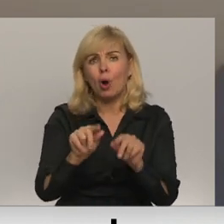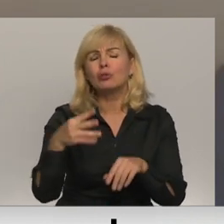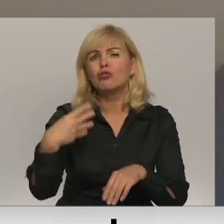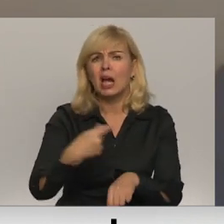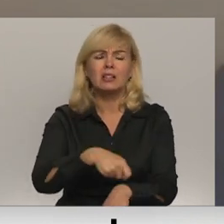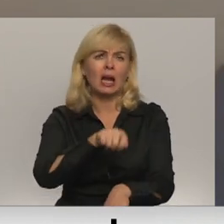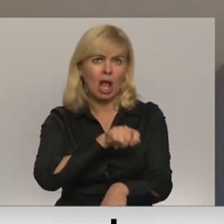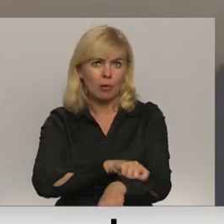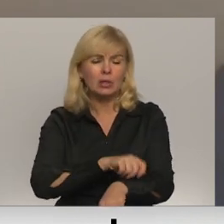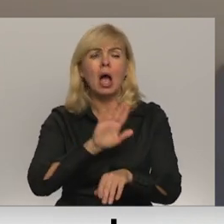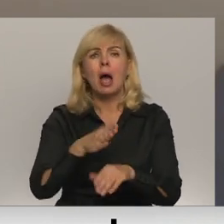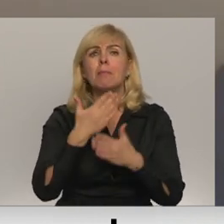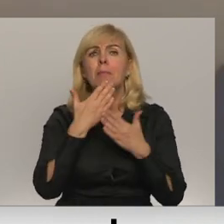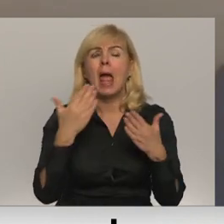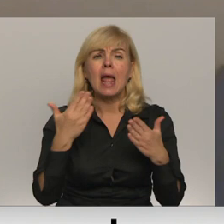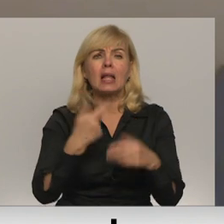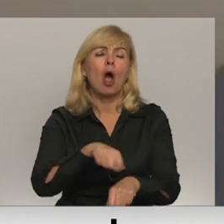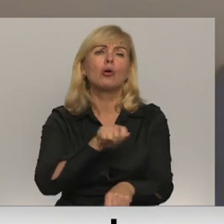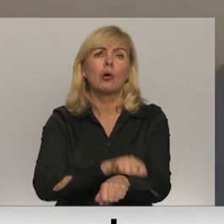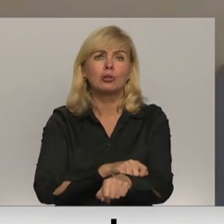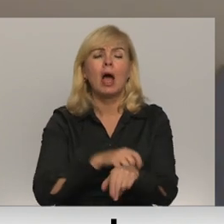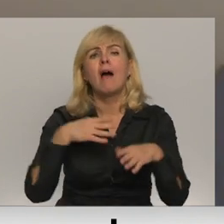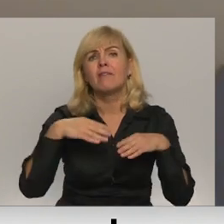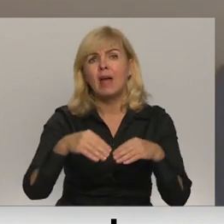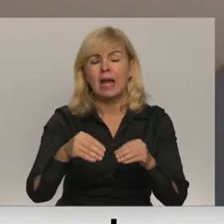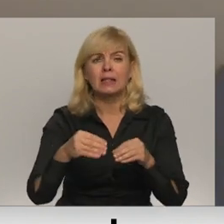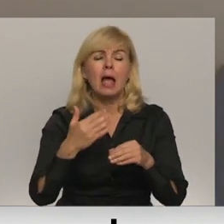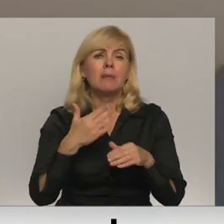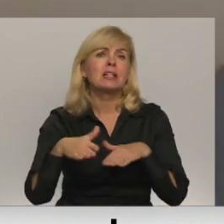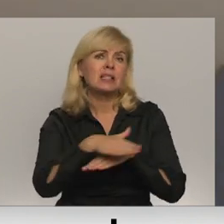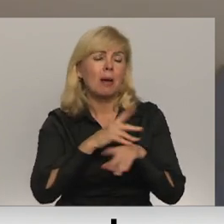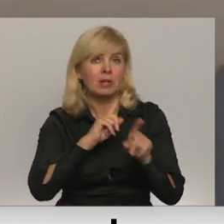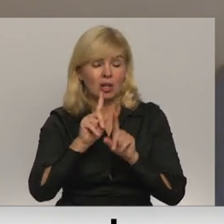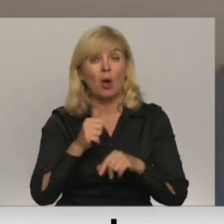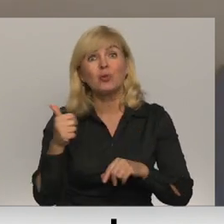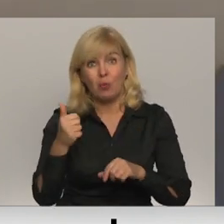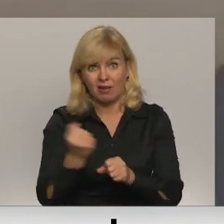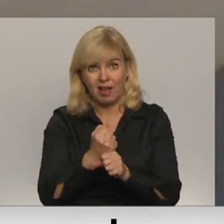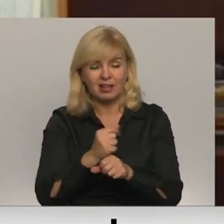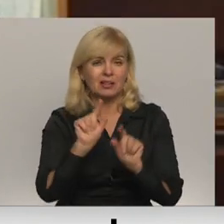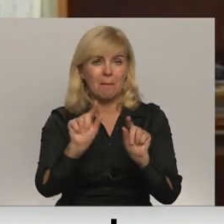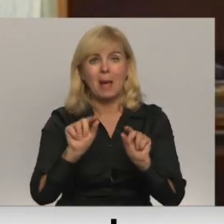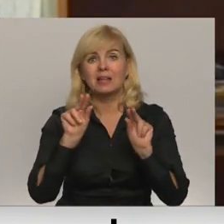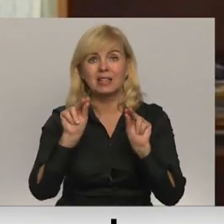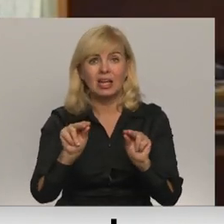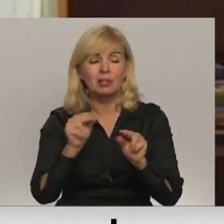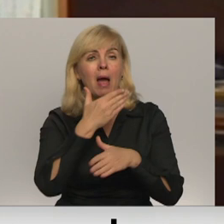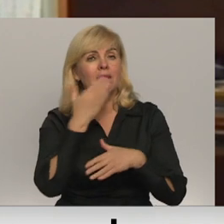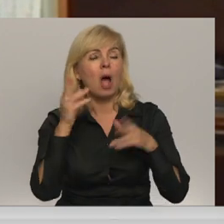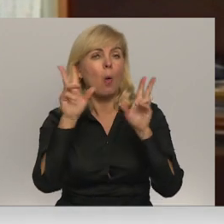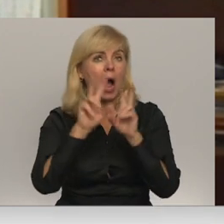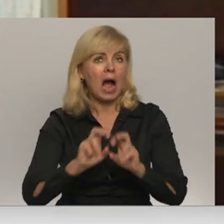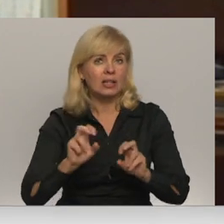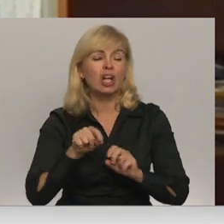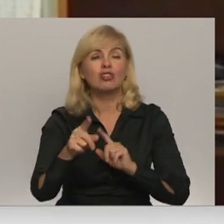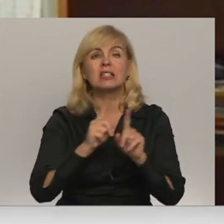km un tad pēdējo jūdzi veikt ar sabiedrisko transportu. Vai viņi to darīs? Nav analizēts pilnībā